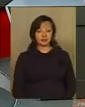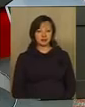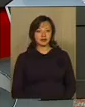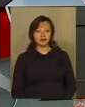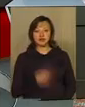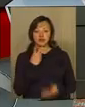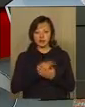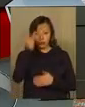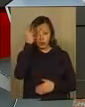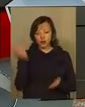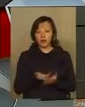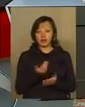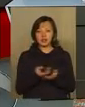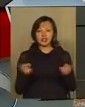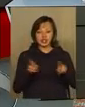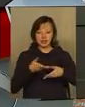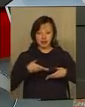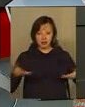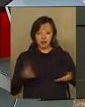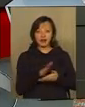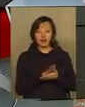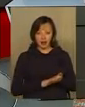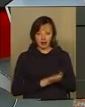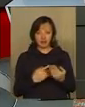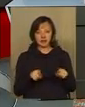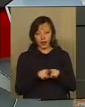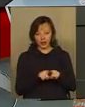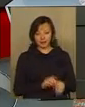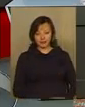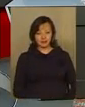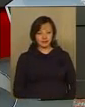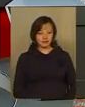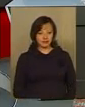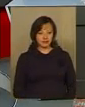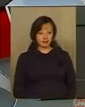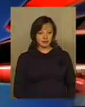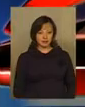Ви дивитеся Подільську панораму, залишайтеся з нами. Далі ви побачите про таке.